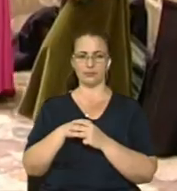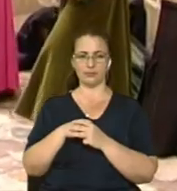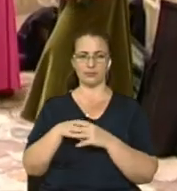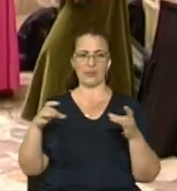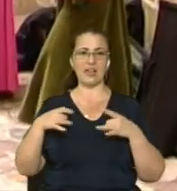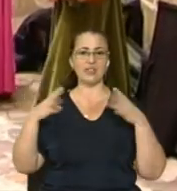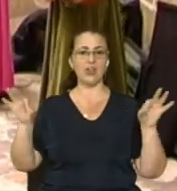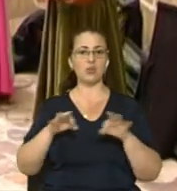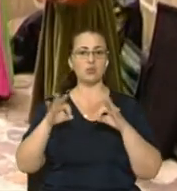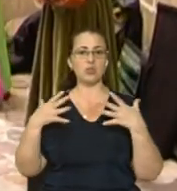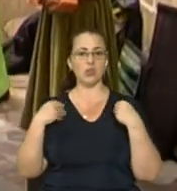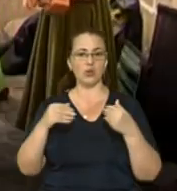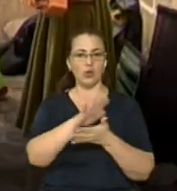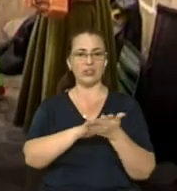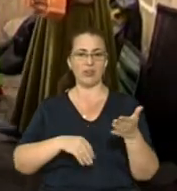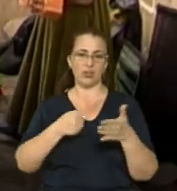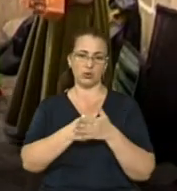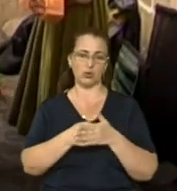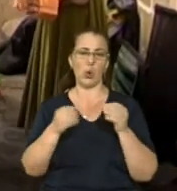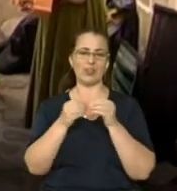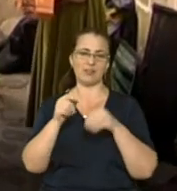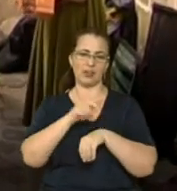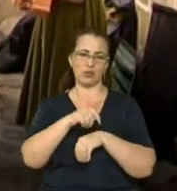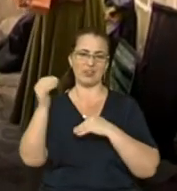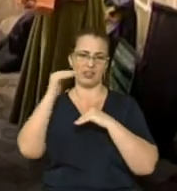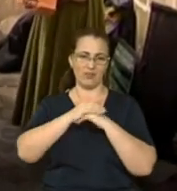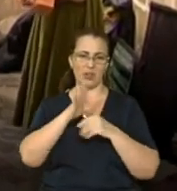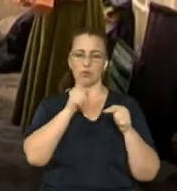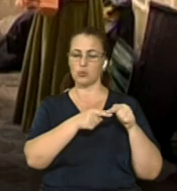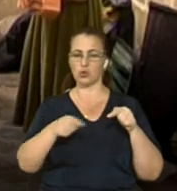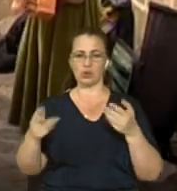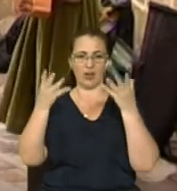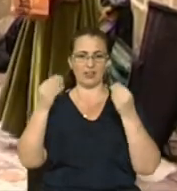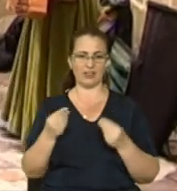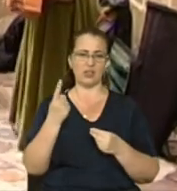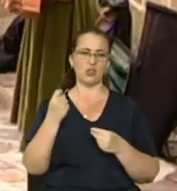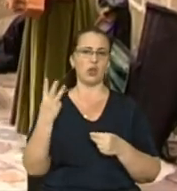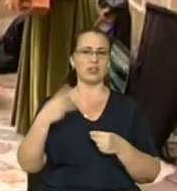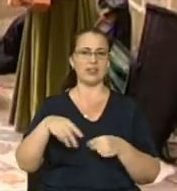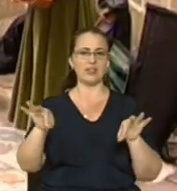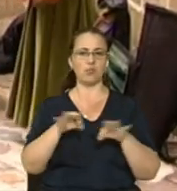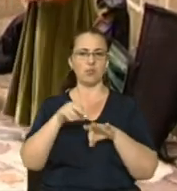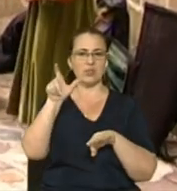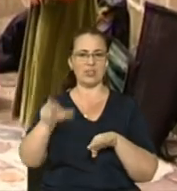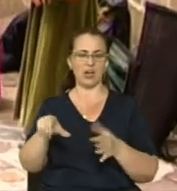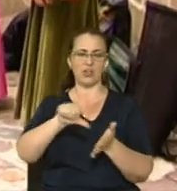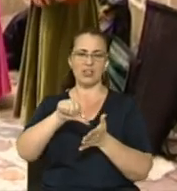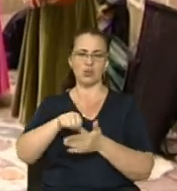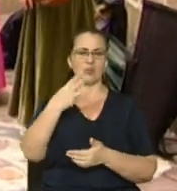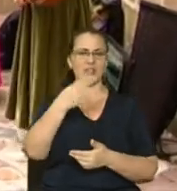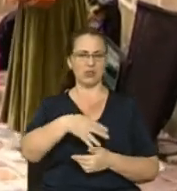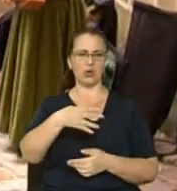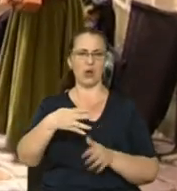Свято музики у Львові триватиме до 10-ї години вечора. Впродовж дня близько 130 музикантів виступлять на 48